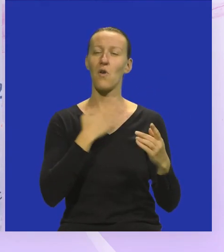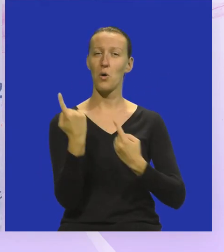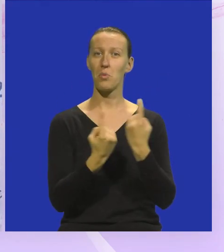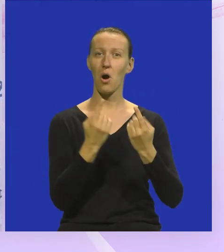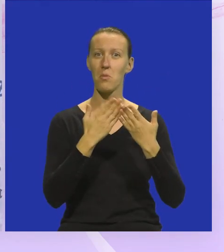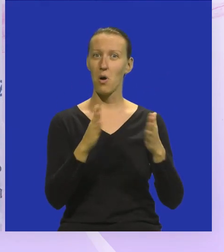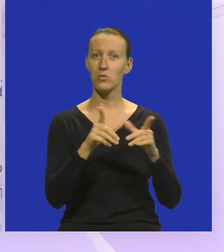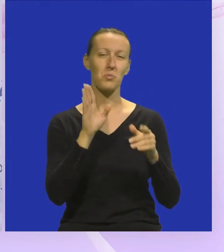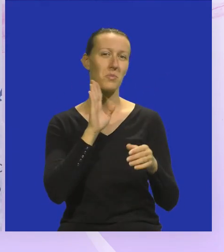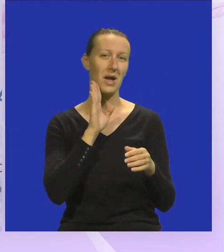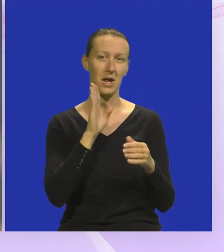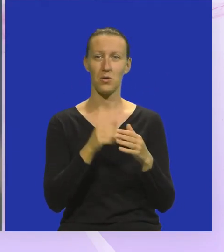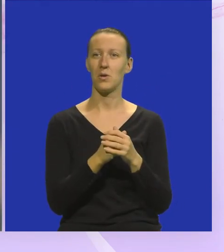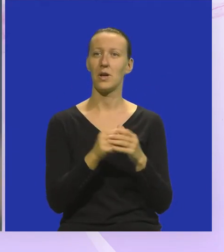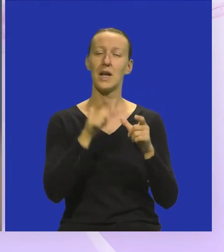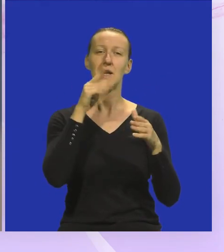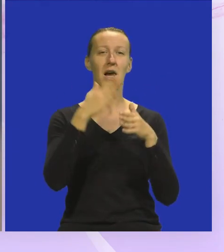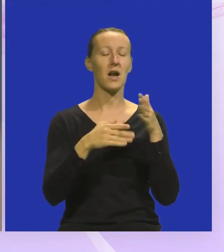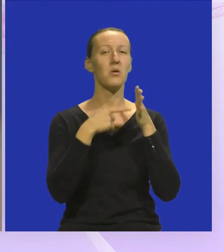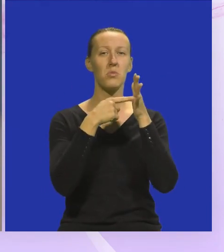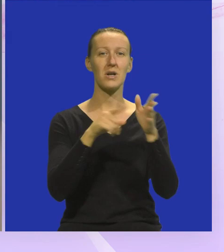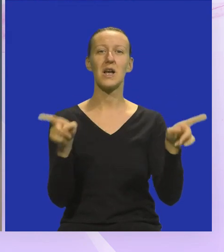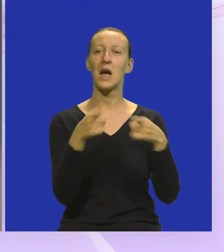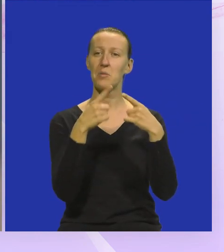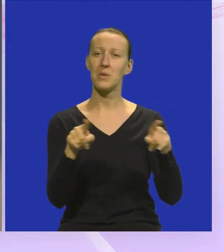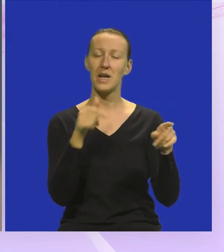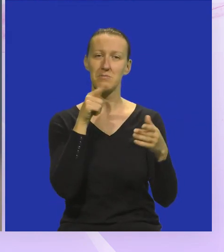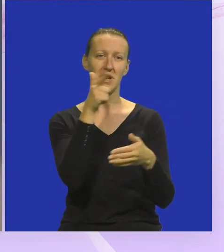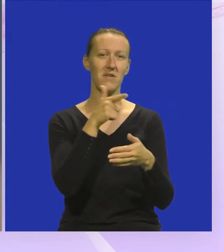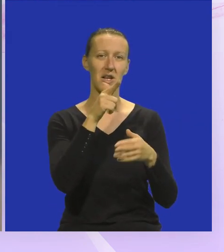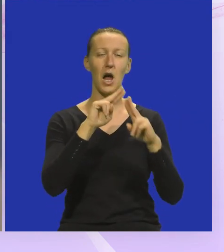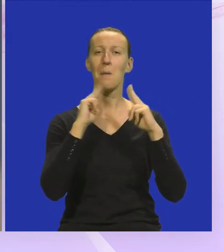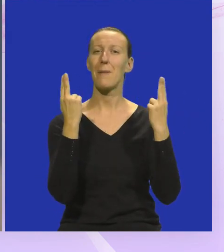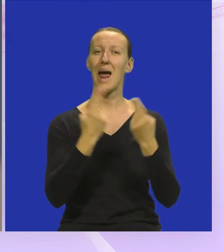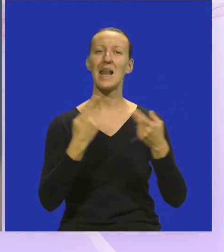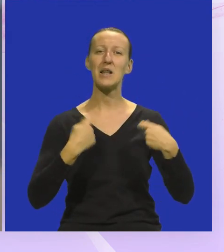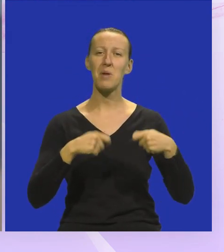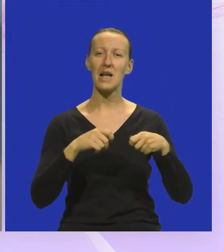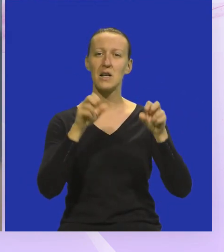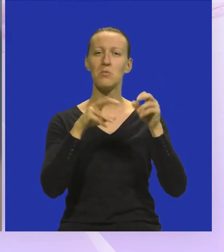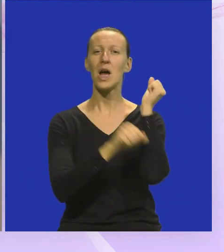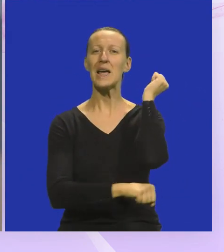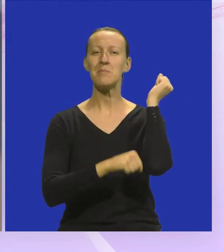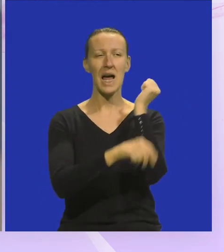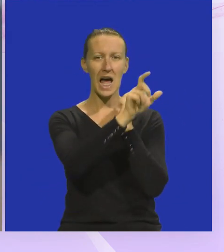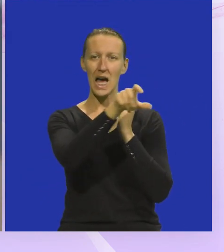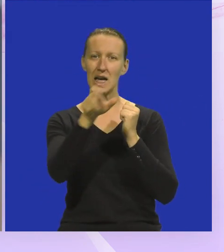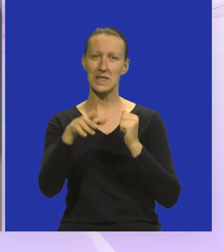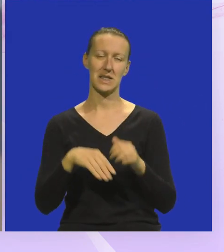promociju imala u Medulino. I na kraju predstavljamo pjesmu i video Planet Plastika polskih gimnazijalaca.